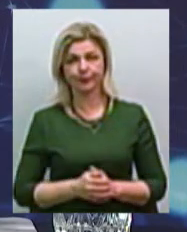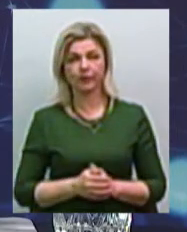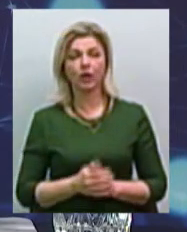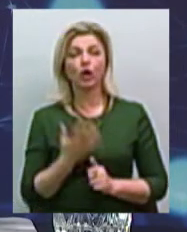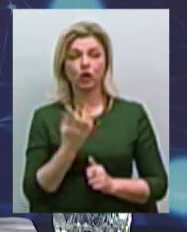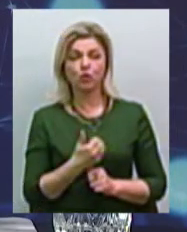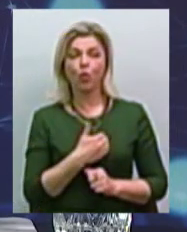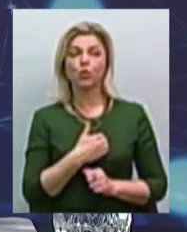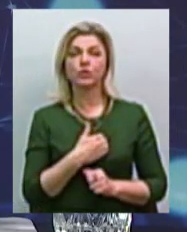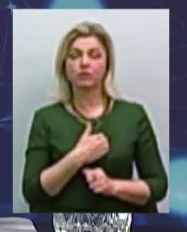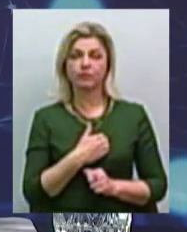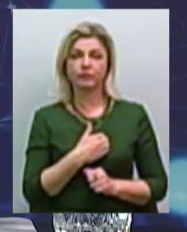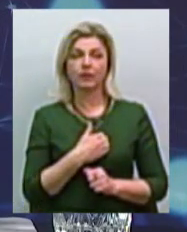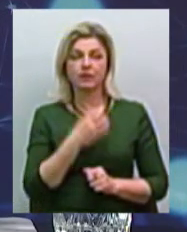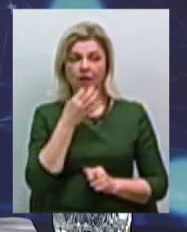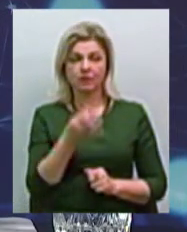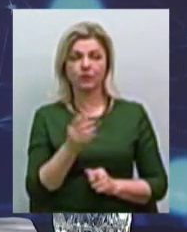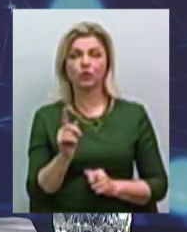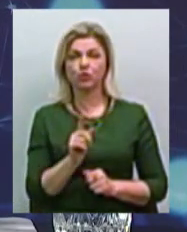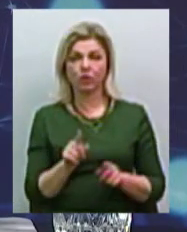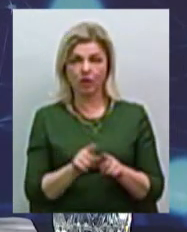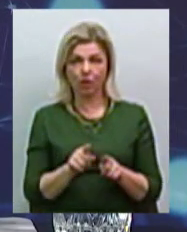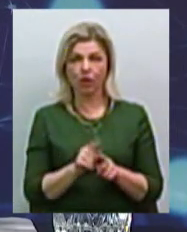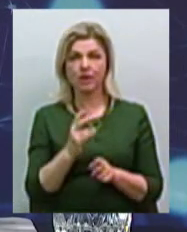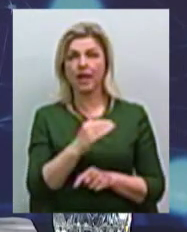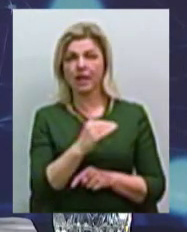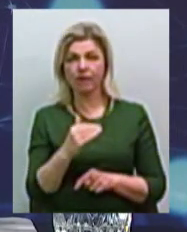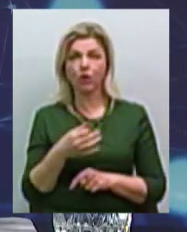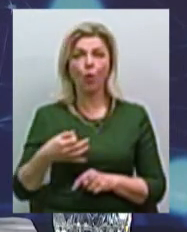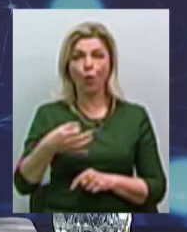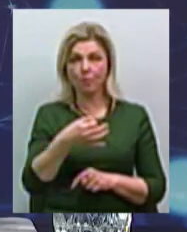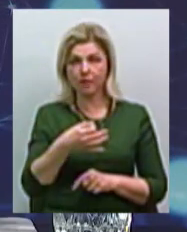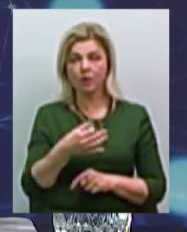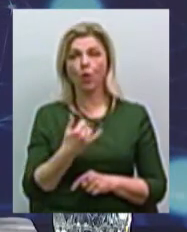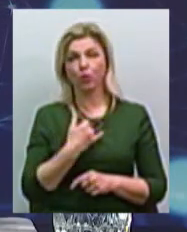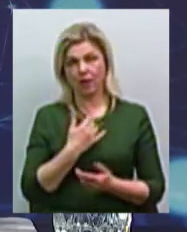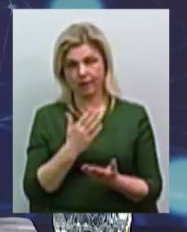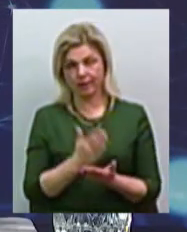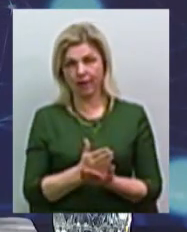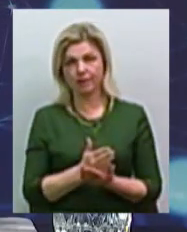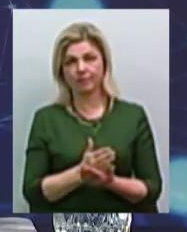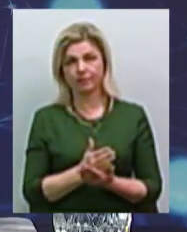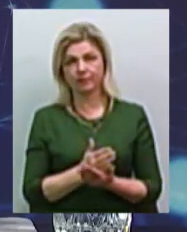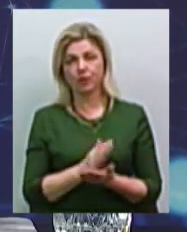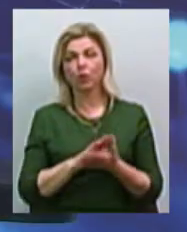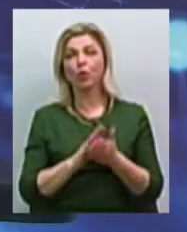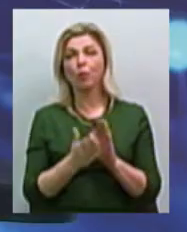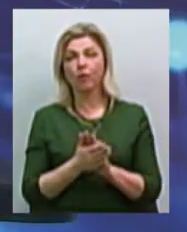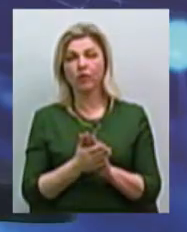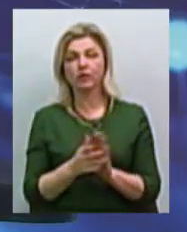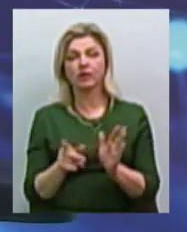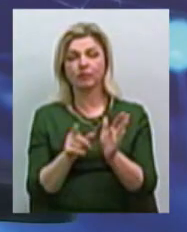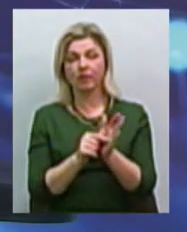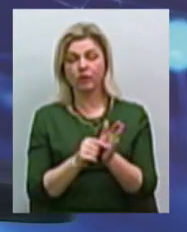хотіла наголосити, що також на рівні області в нас є, скажімо так, домовленість з